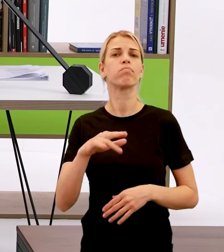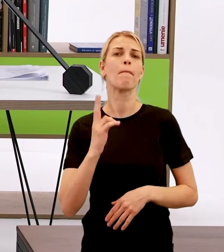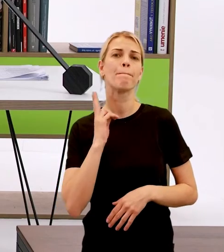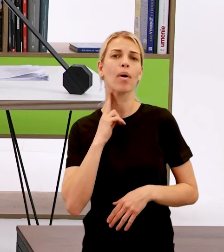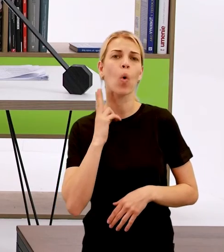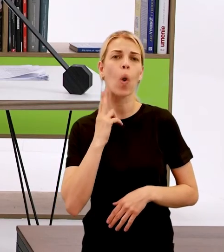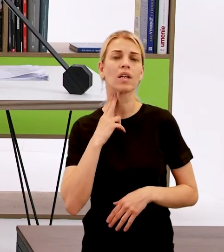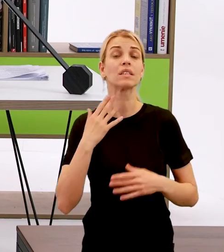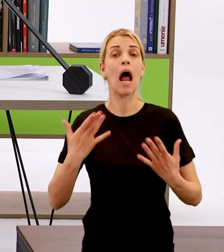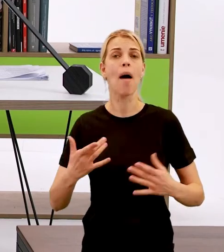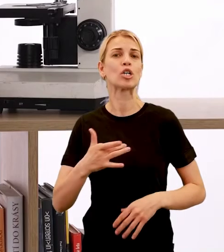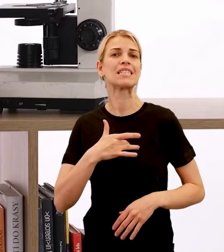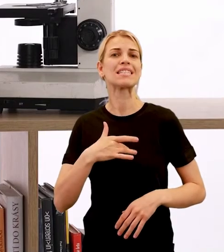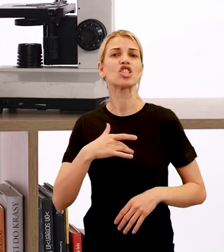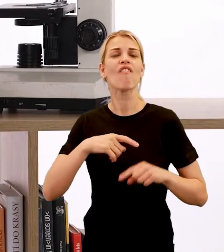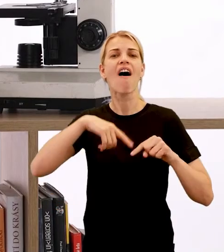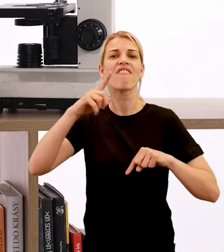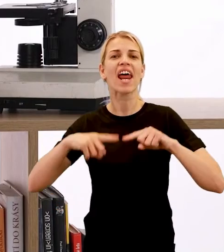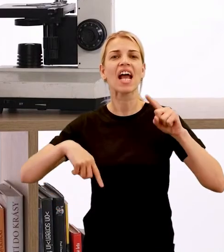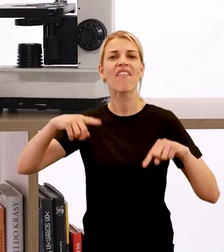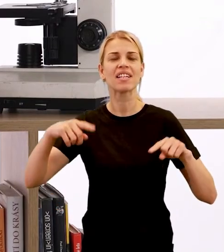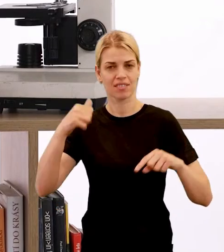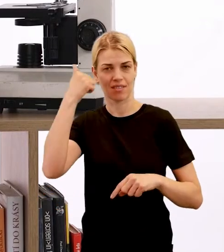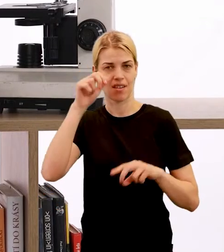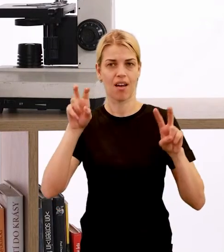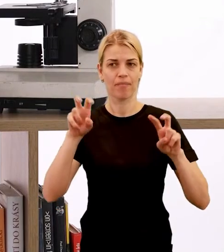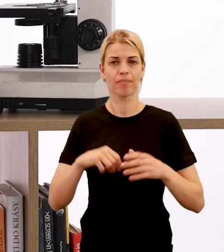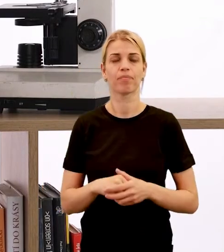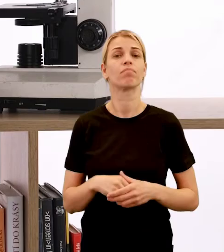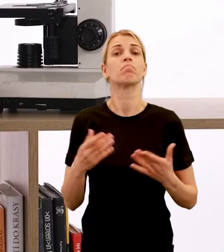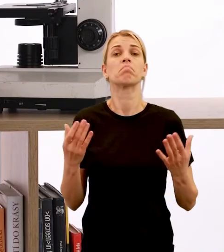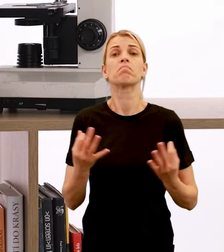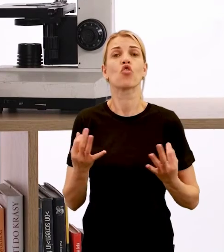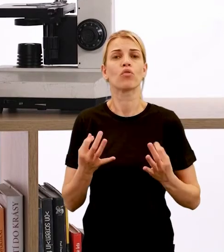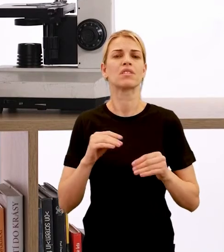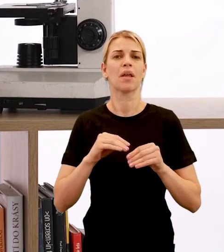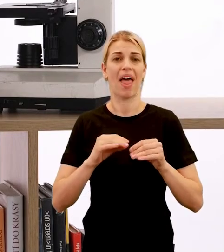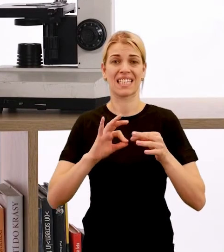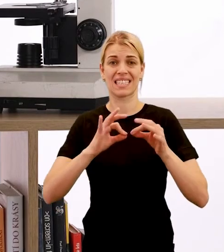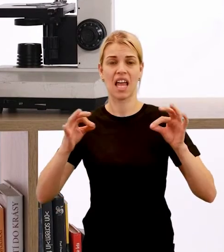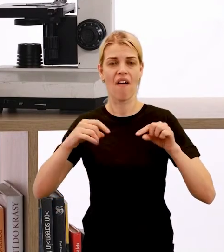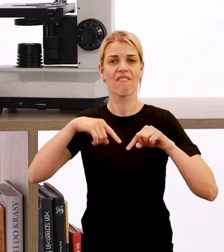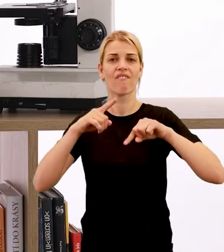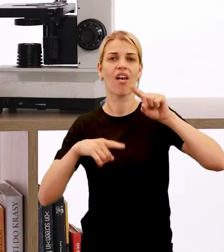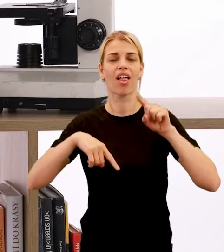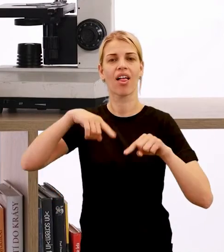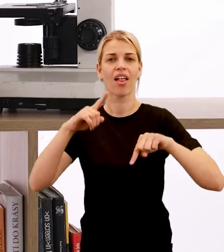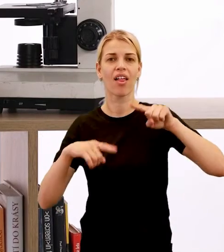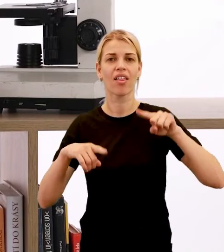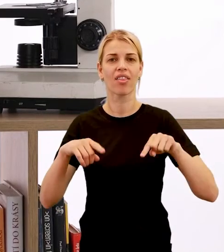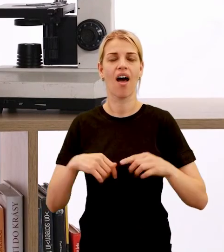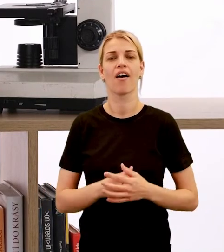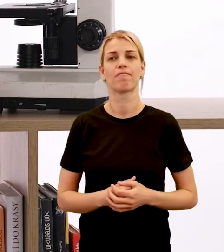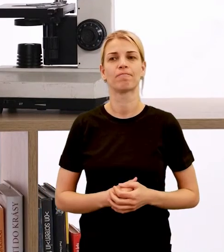či srdcový rytmus. Jedná sa o vlnenie ciev, ktoré vzniká ich napnutím po vypúdení